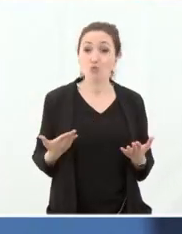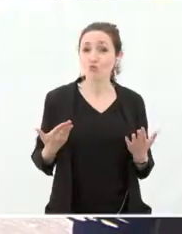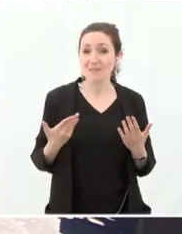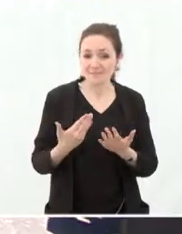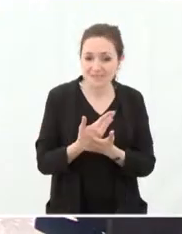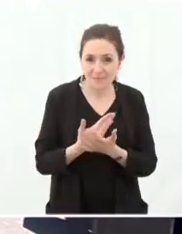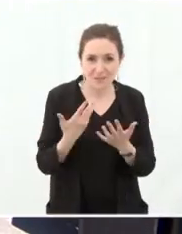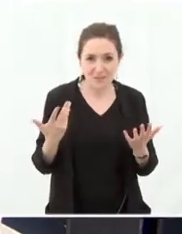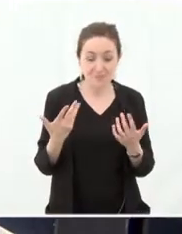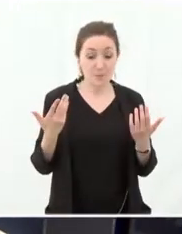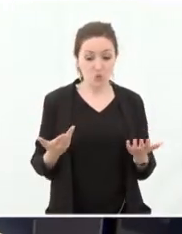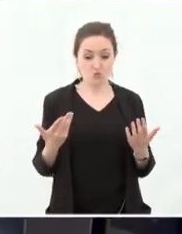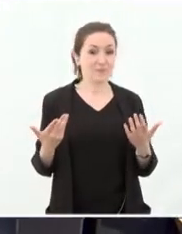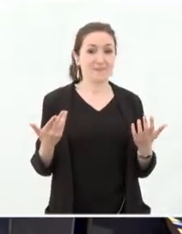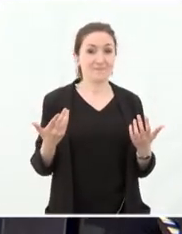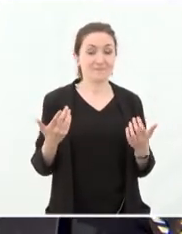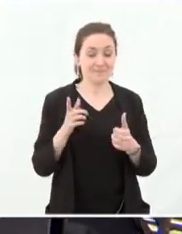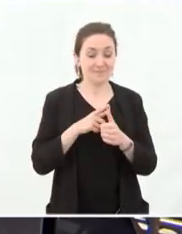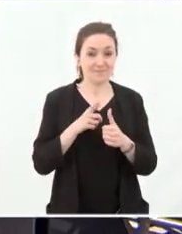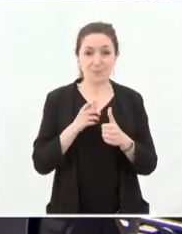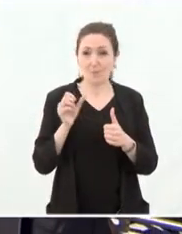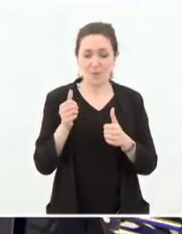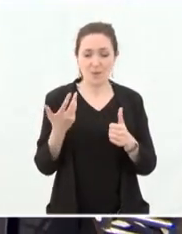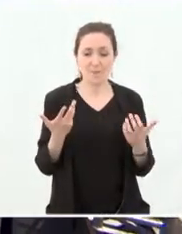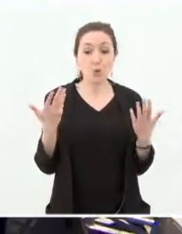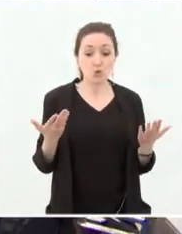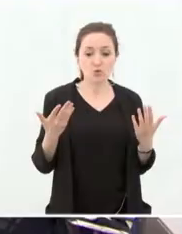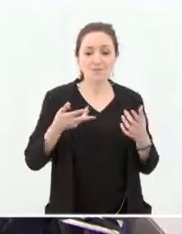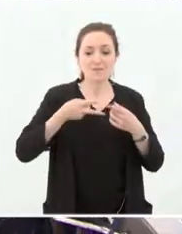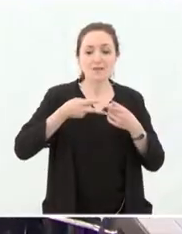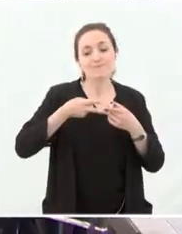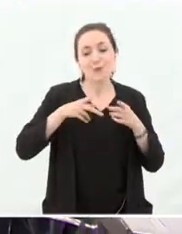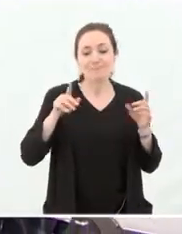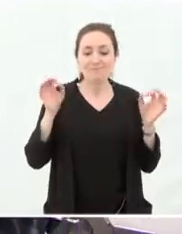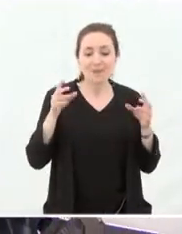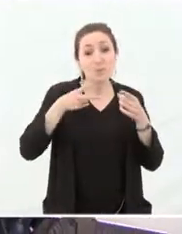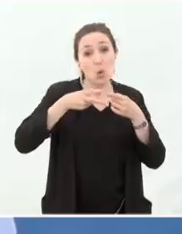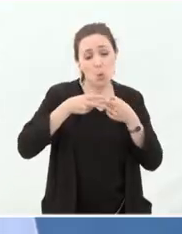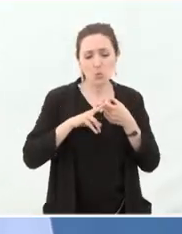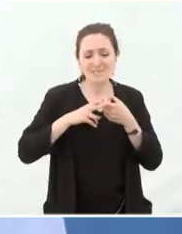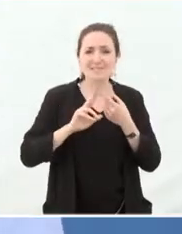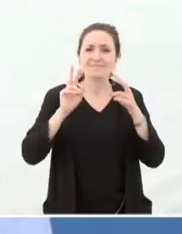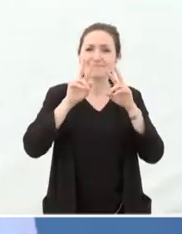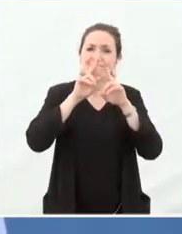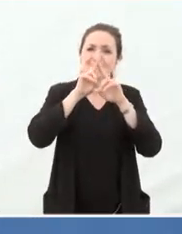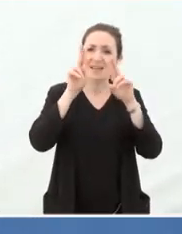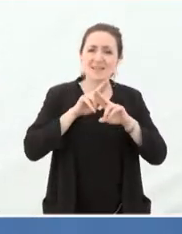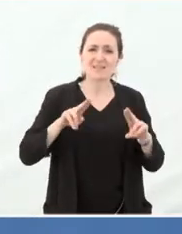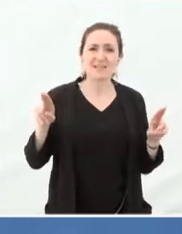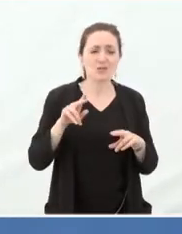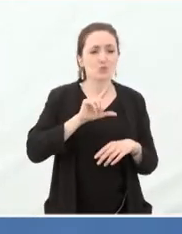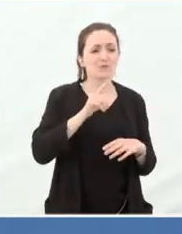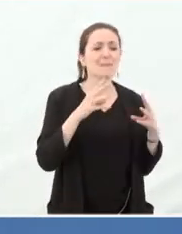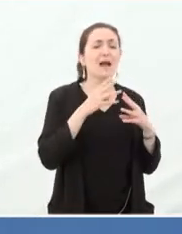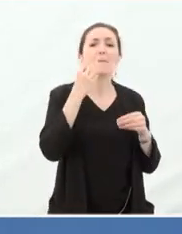le fait qu'aujourd'hui, notre boîte à outils internationale, celle qui nous a accompagnés depuis la Deuxième Guerre